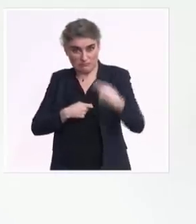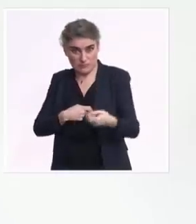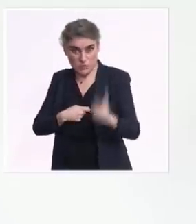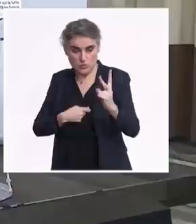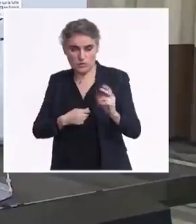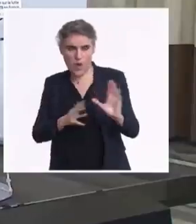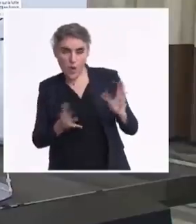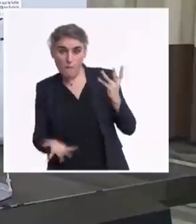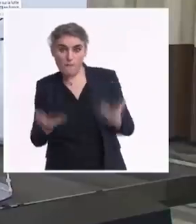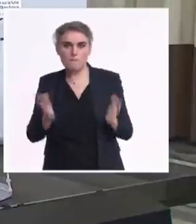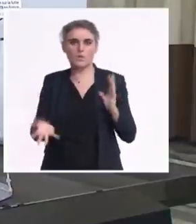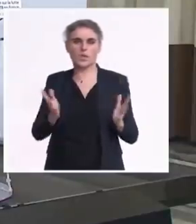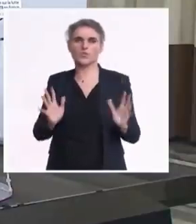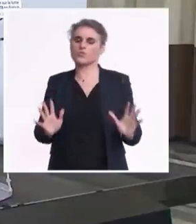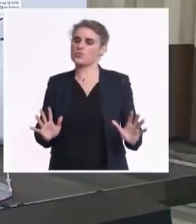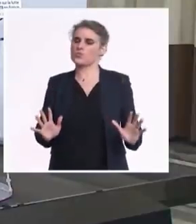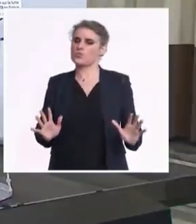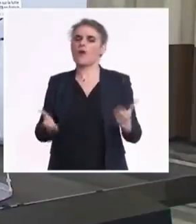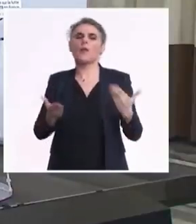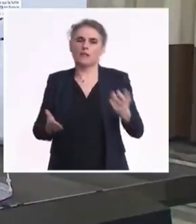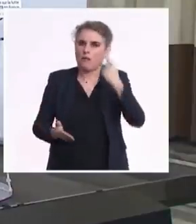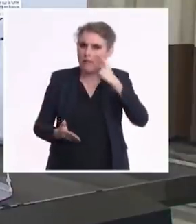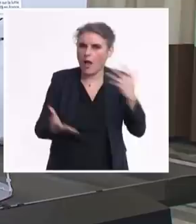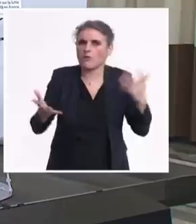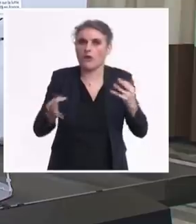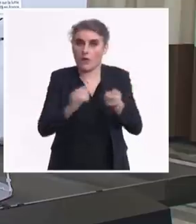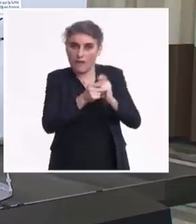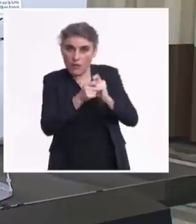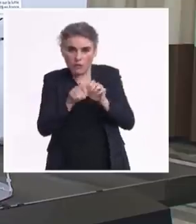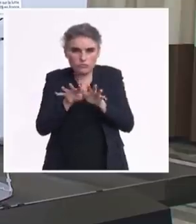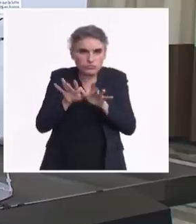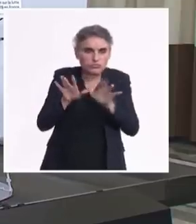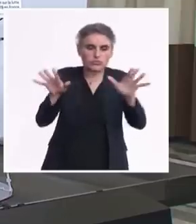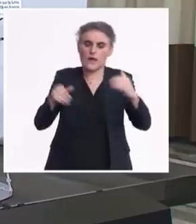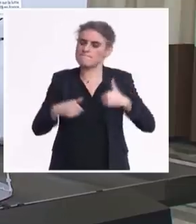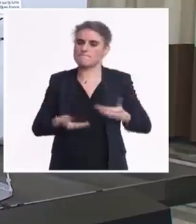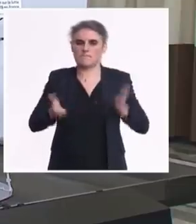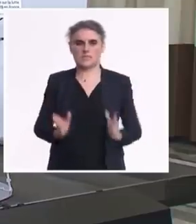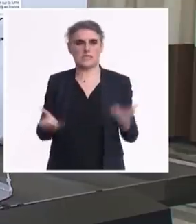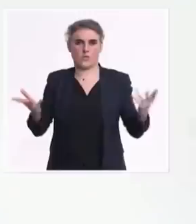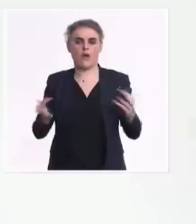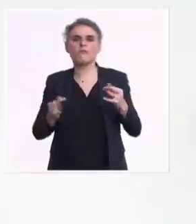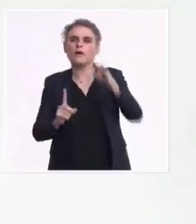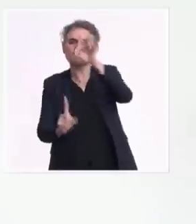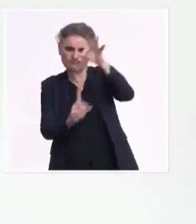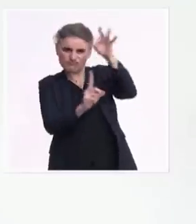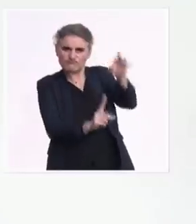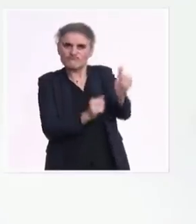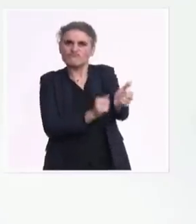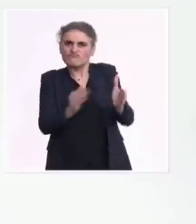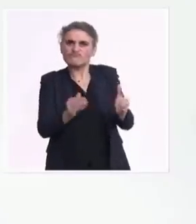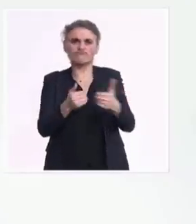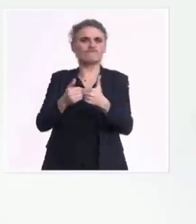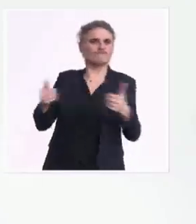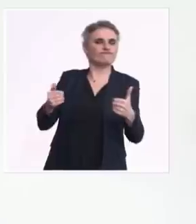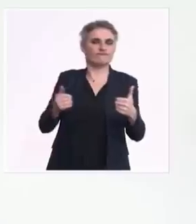confirmation, et dans la mesure où la part de variants dans les contaminations est devenue élevée, j'ai décidé que la durée de l'isolement de tous les patients dont